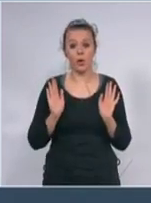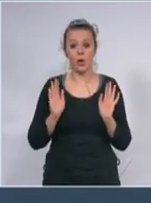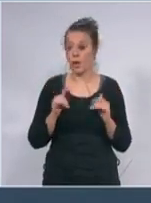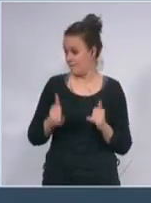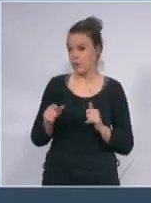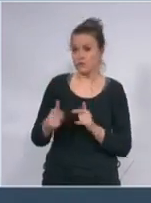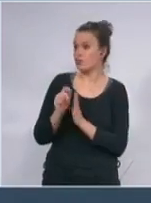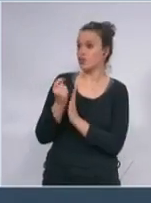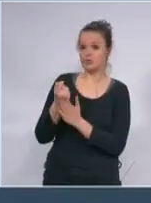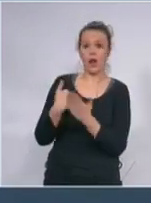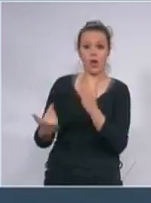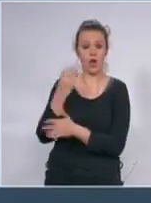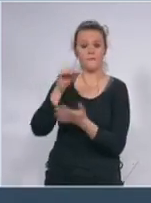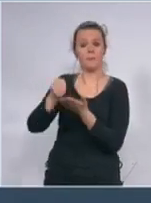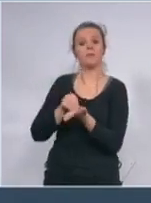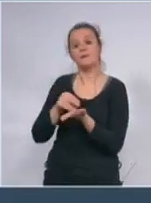nove podatke.